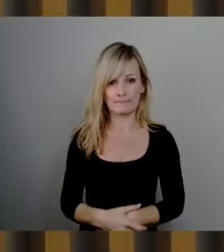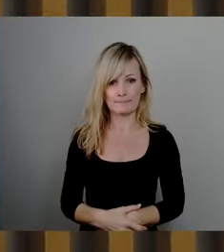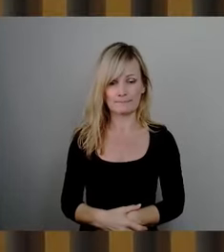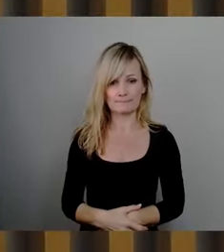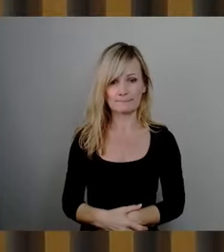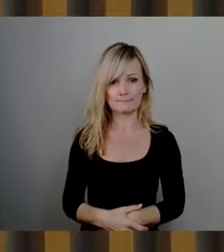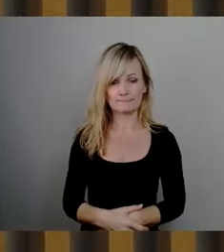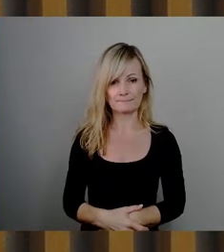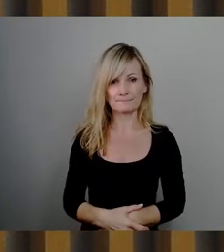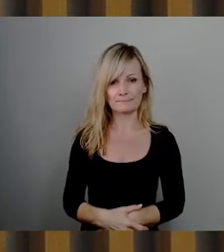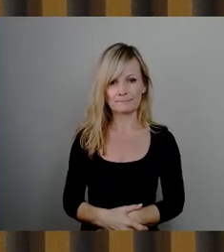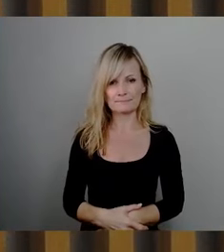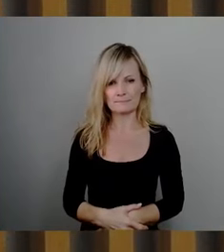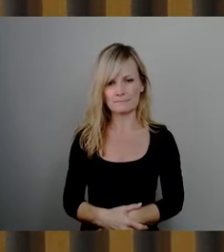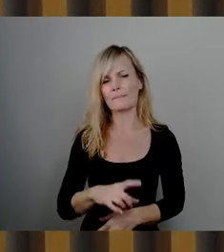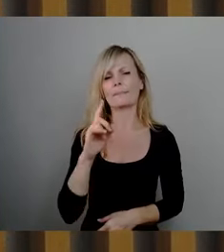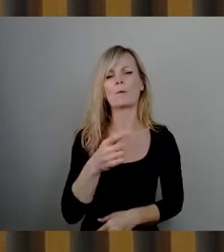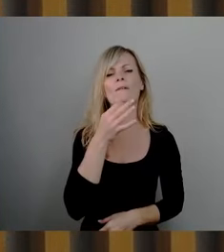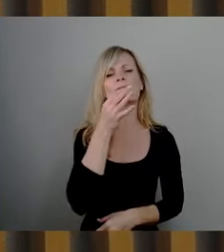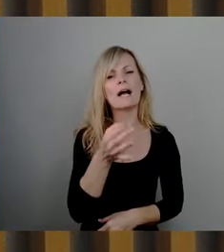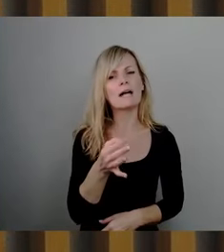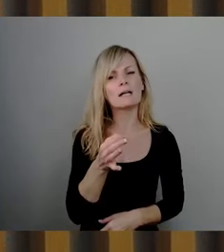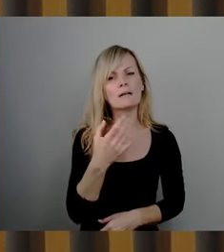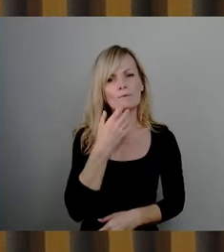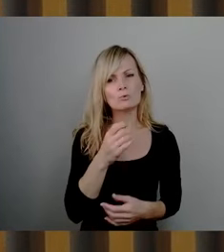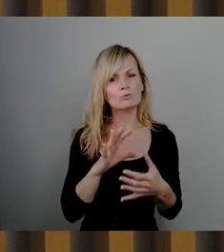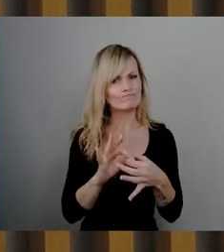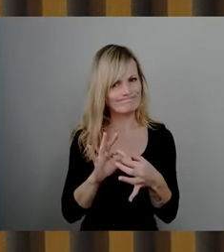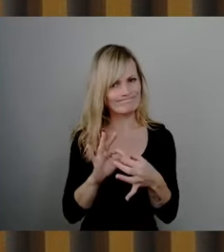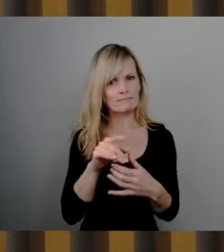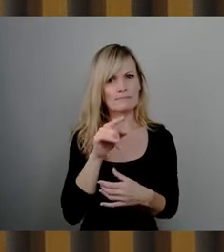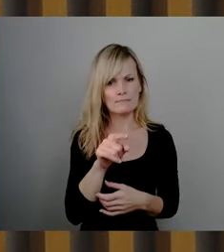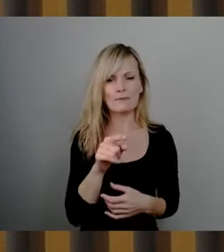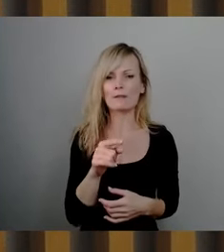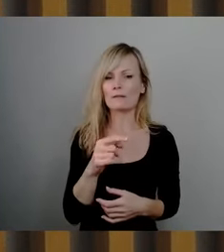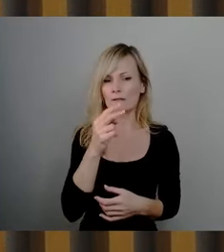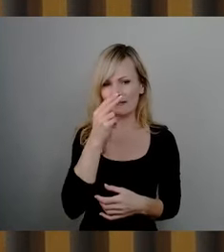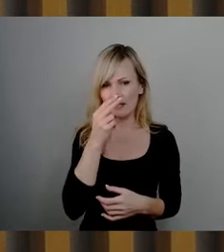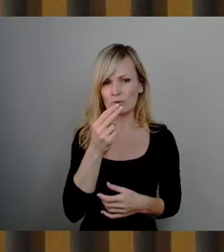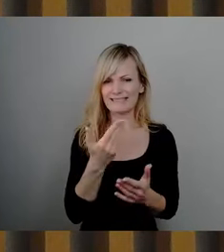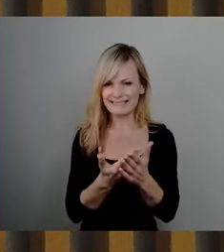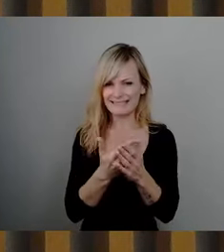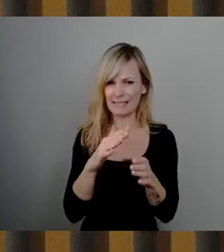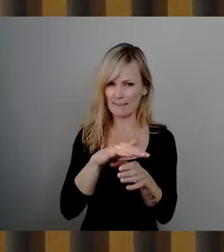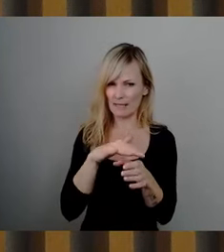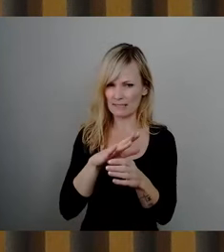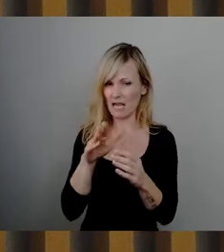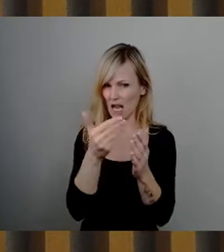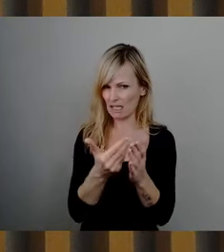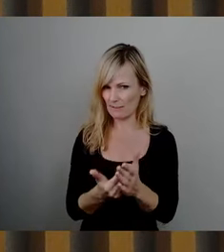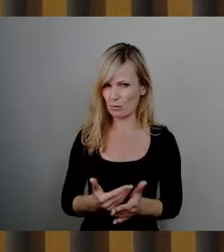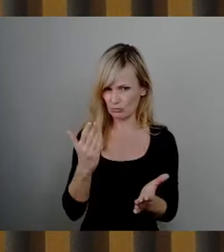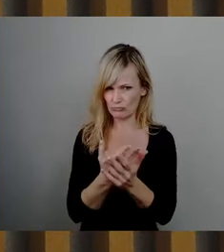Ich hätte dazu gerne noch eine Nachfrage gestellt und zwar, inwiefern sind in diesem Bereich die Angebote schon informiert?